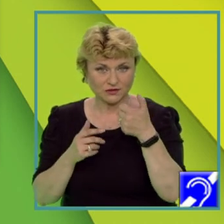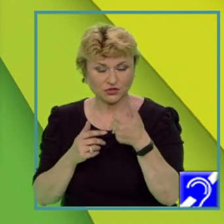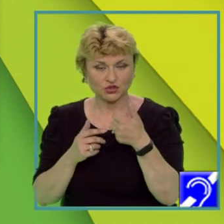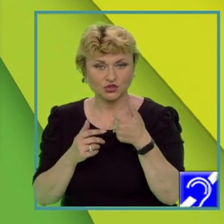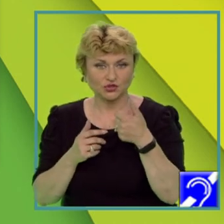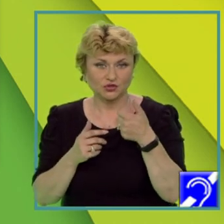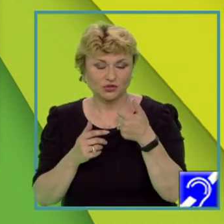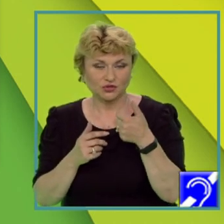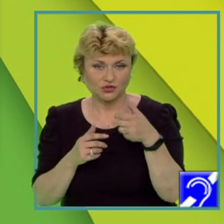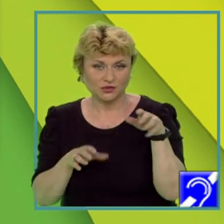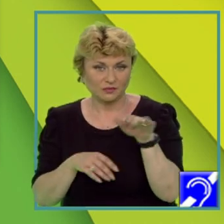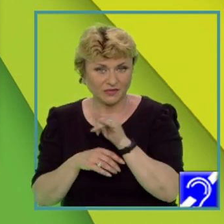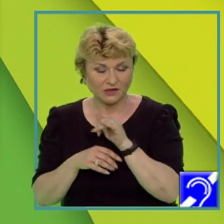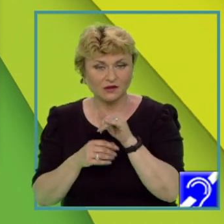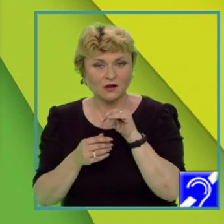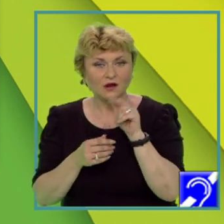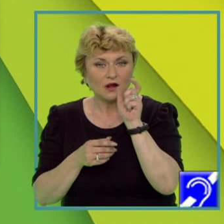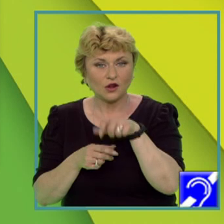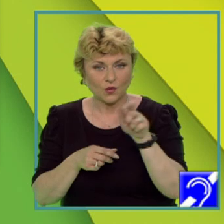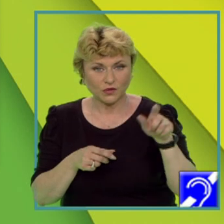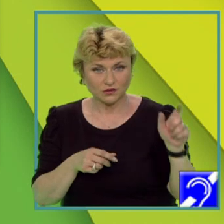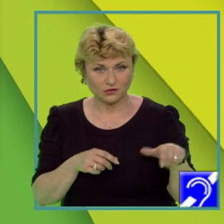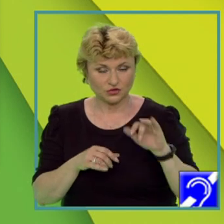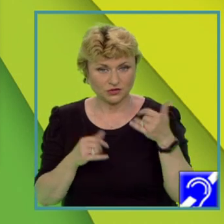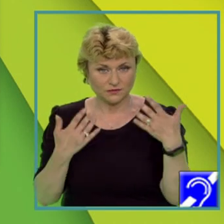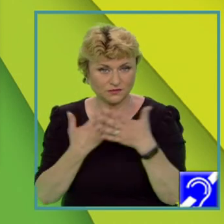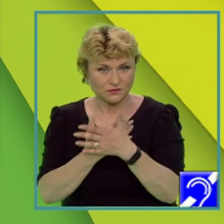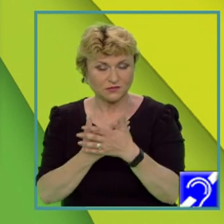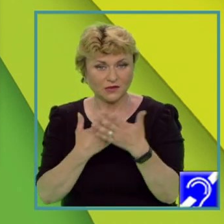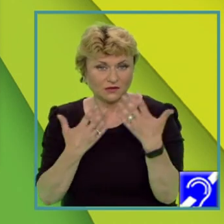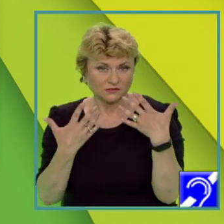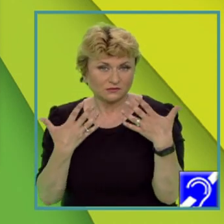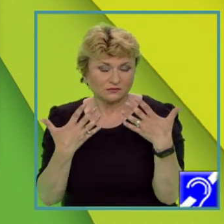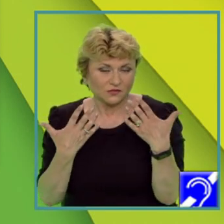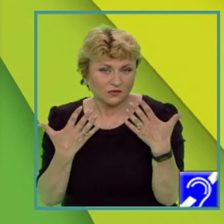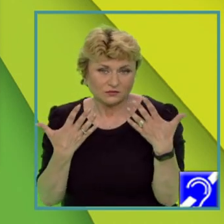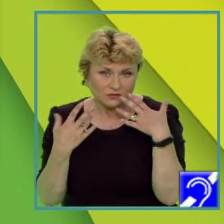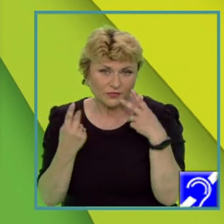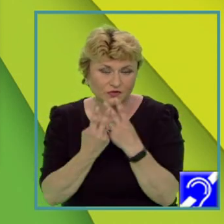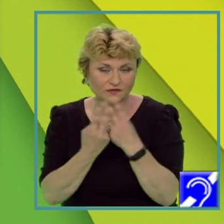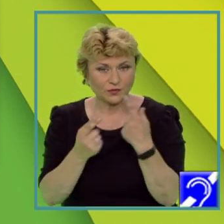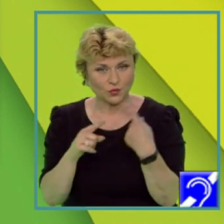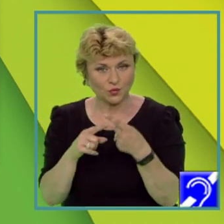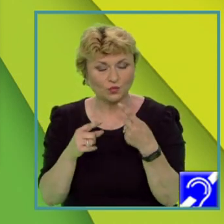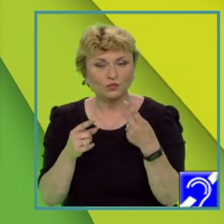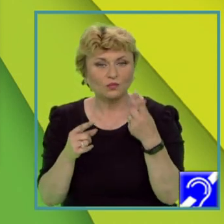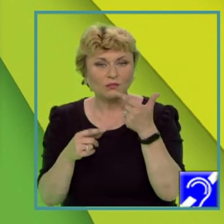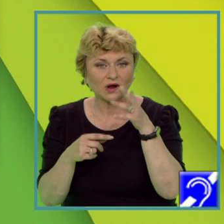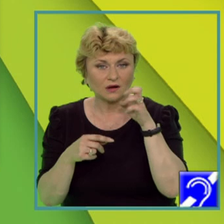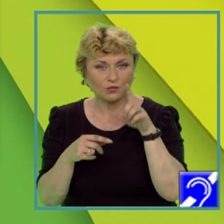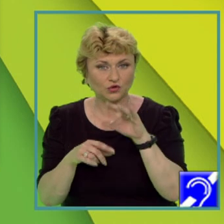.804 locuitori. Ne confruntăm cu baremul și observăm că am obținut valoarea